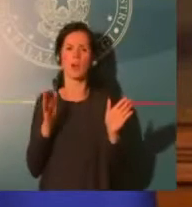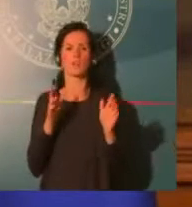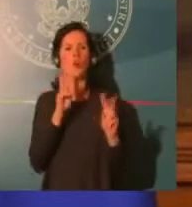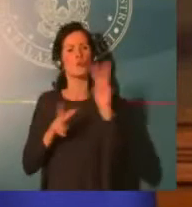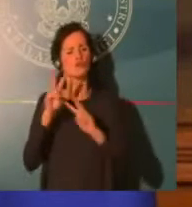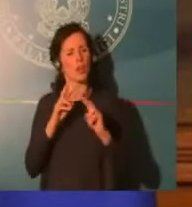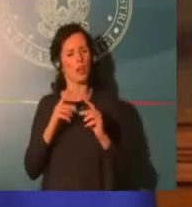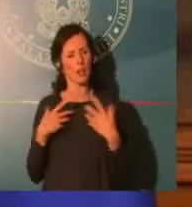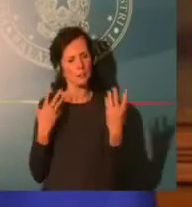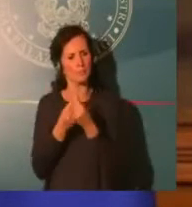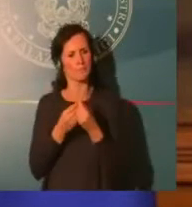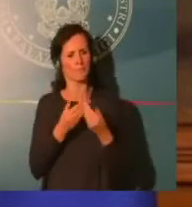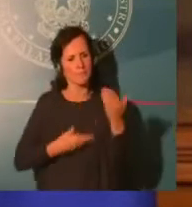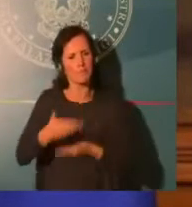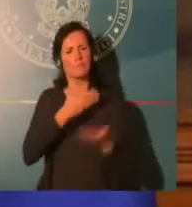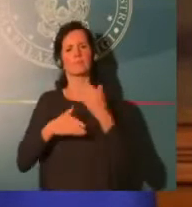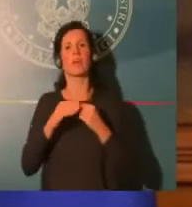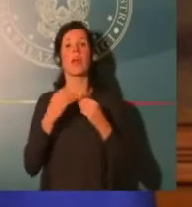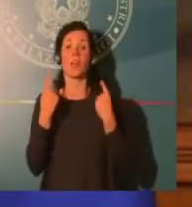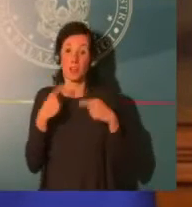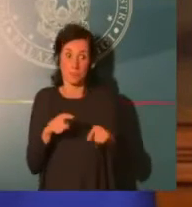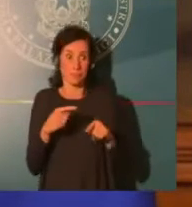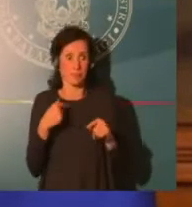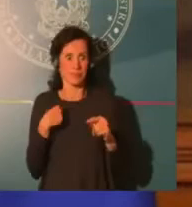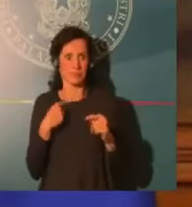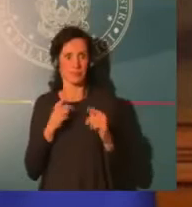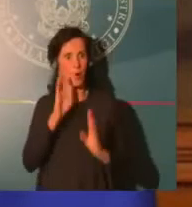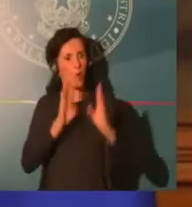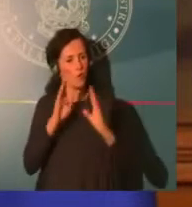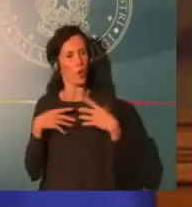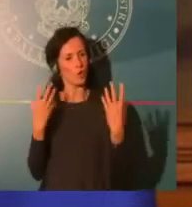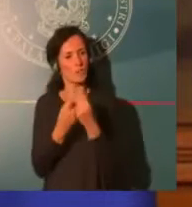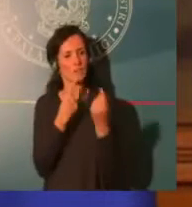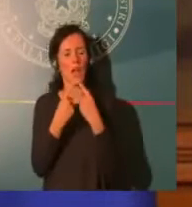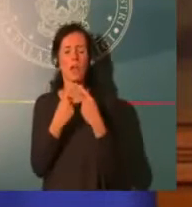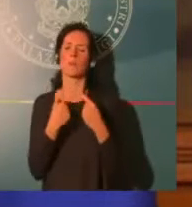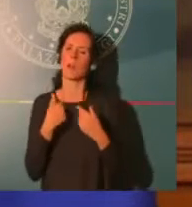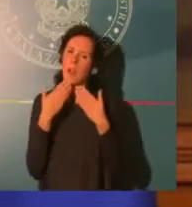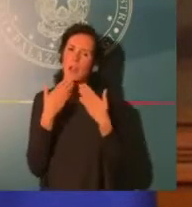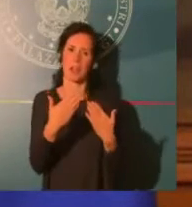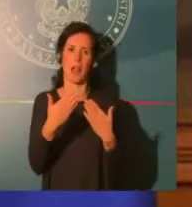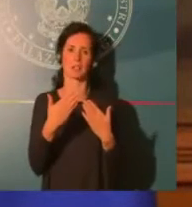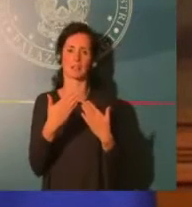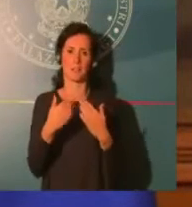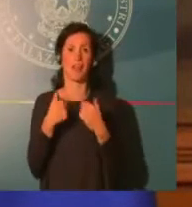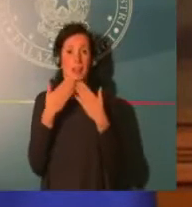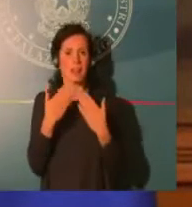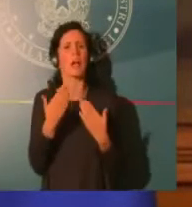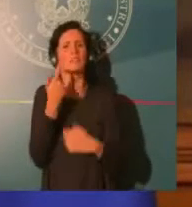sfuggono infatti i sacrifici, le difficoltà che ancora una volta sono chiamati a sostenere.